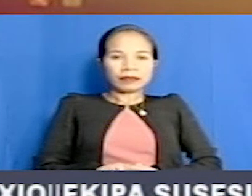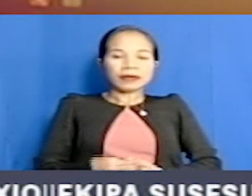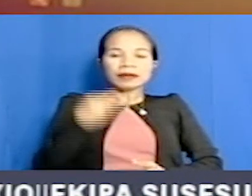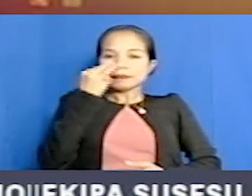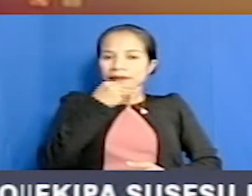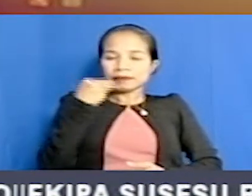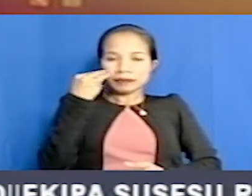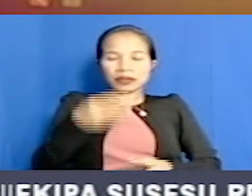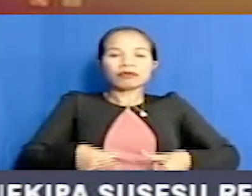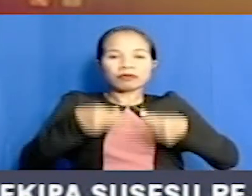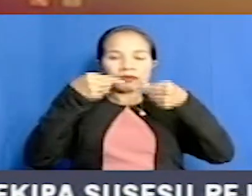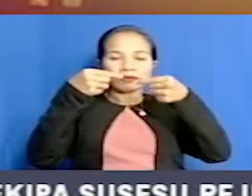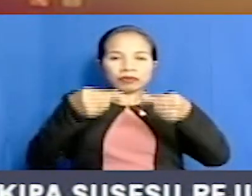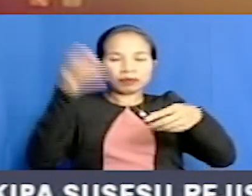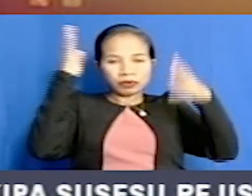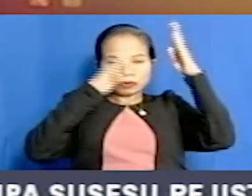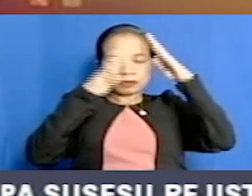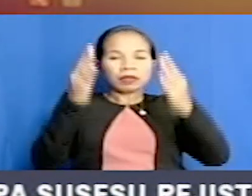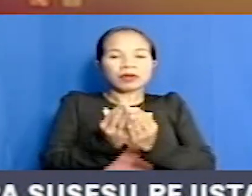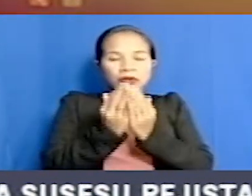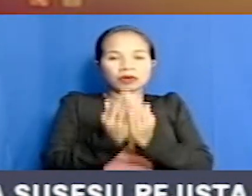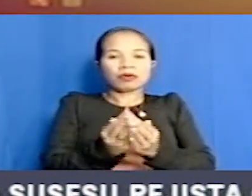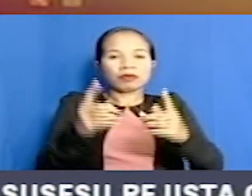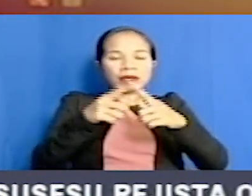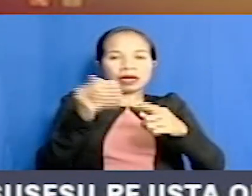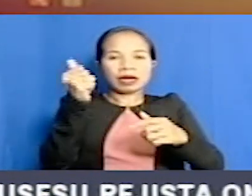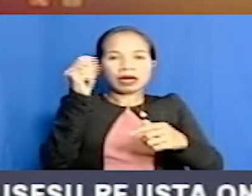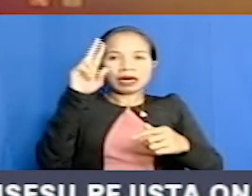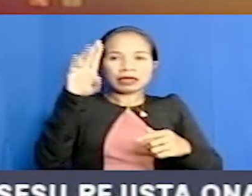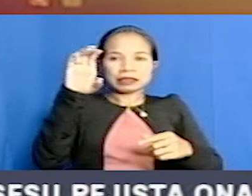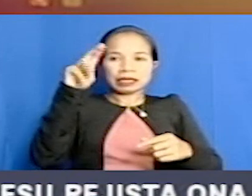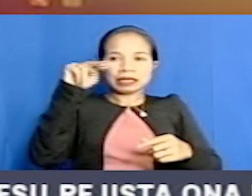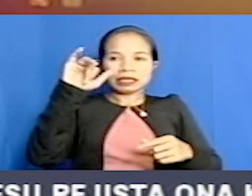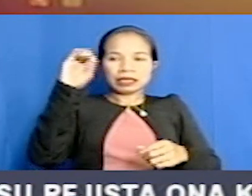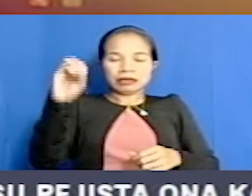Maria Elkathiri entrega ono problema rohaksolok ba' Arsenyu Paisyambanu.